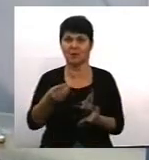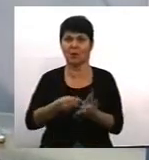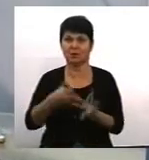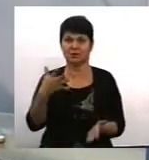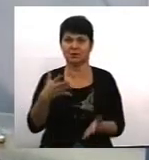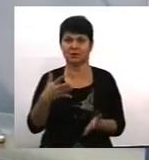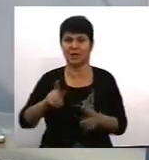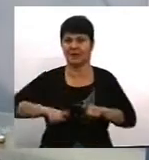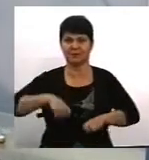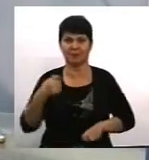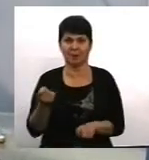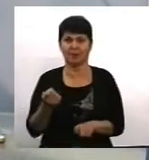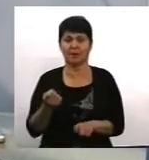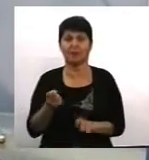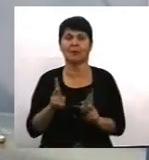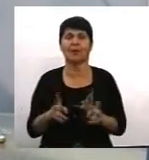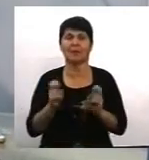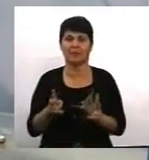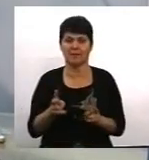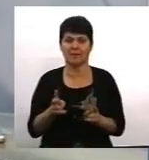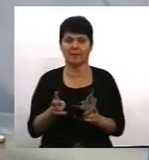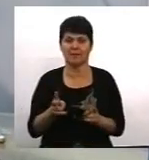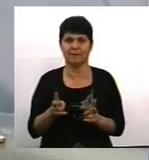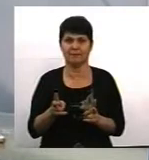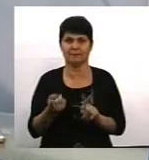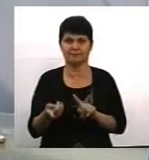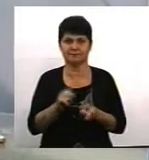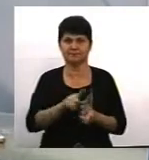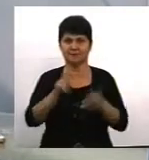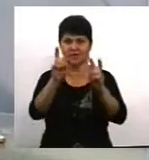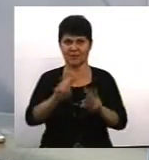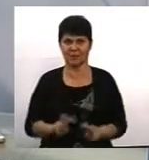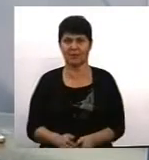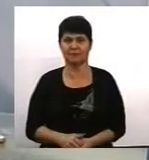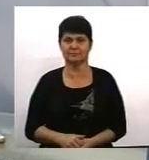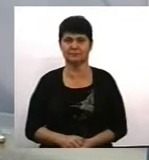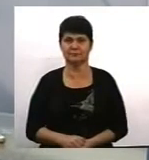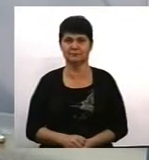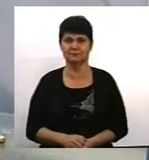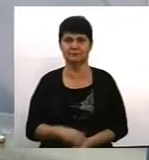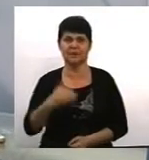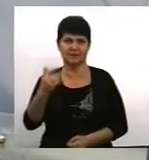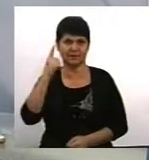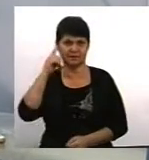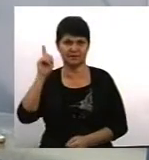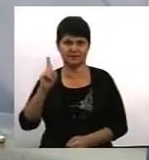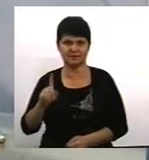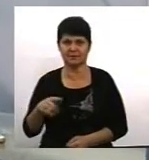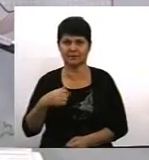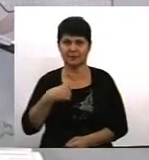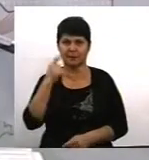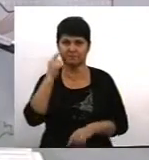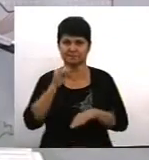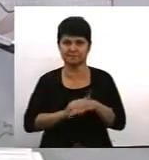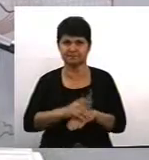збитки і як їх безпосередньо переводять в долари? Ви знаєте, я зараз себе впіймала на такій